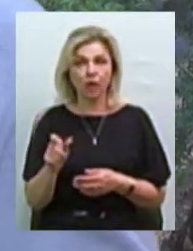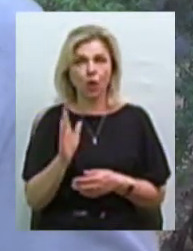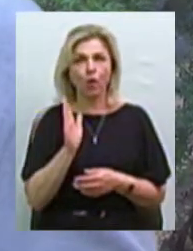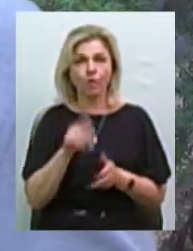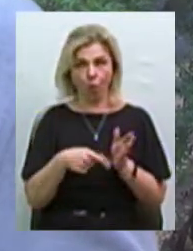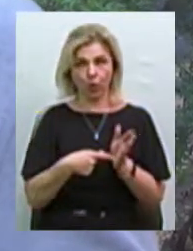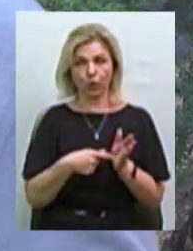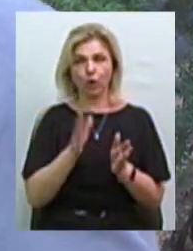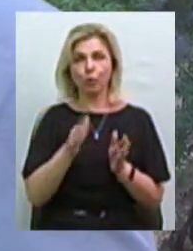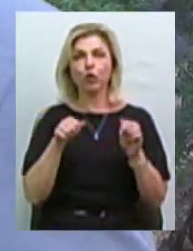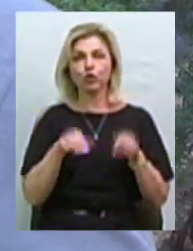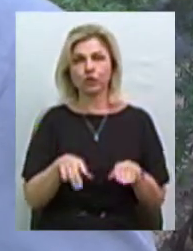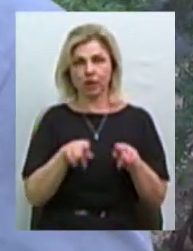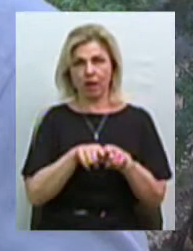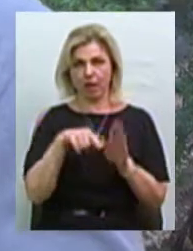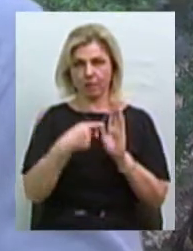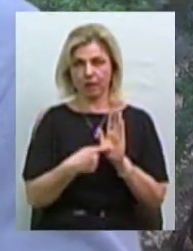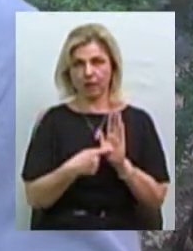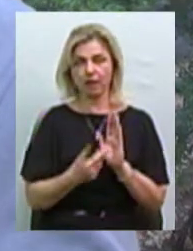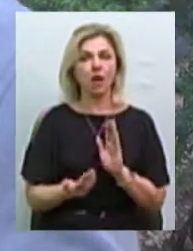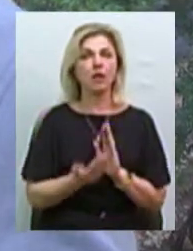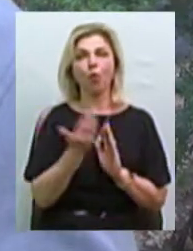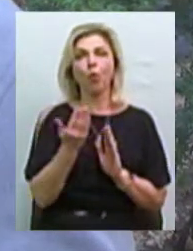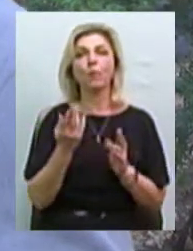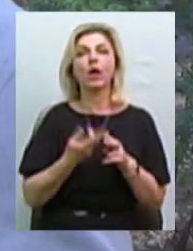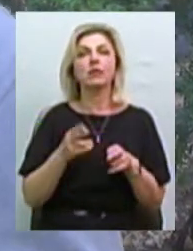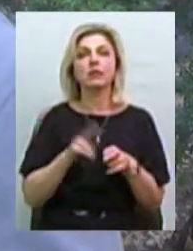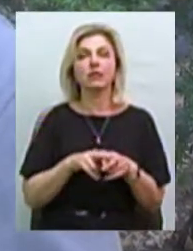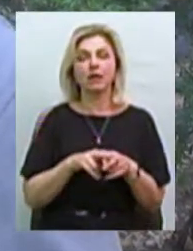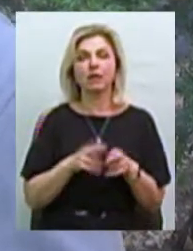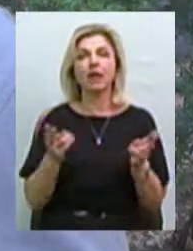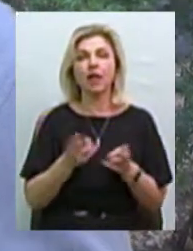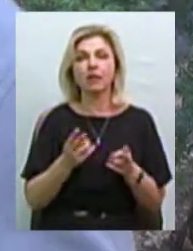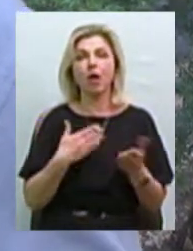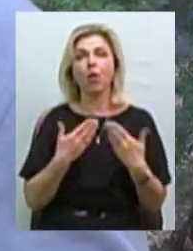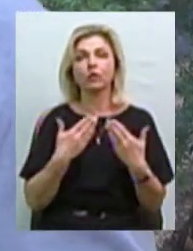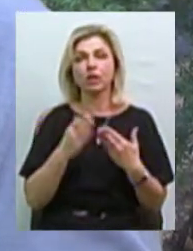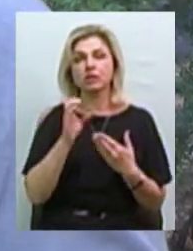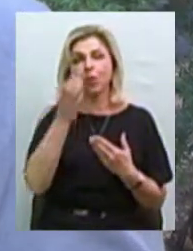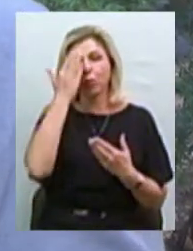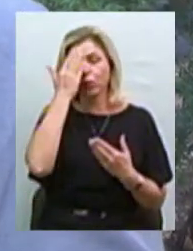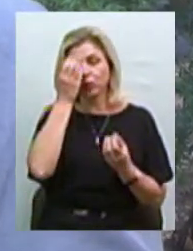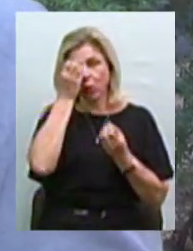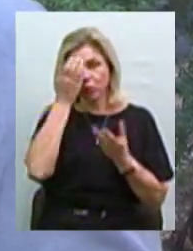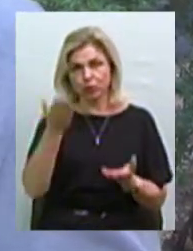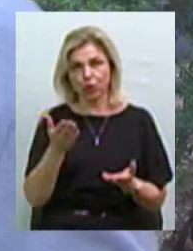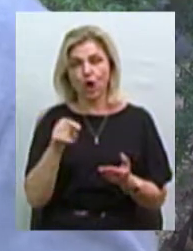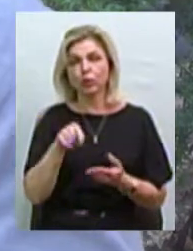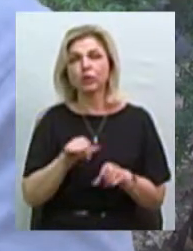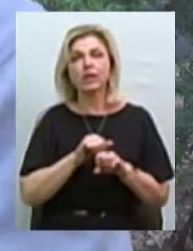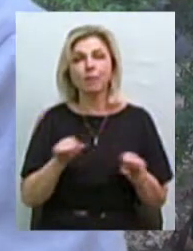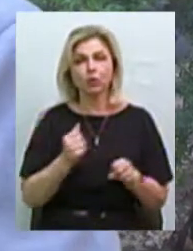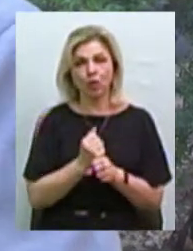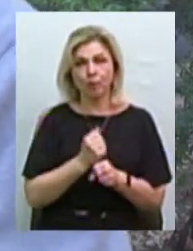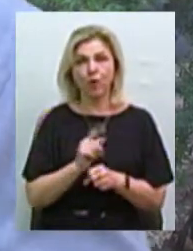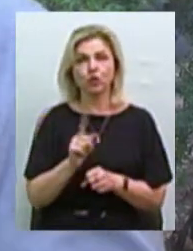таке питання, якому треба підійти з мудрістю, бо тут не можна зробити так, щоб і